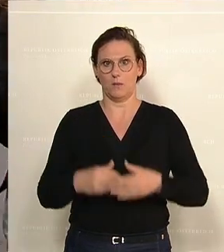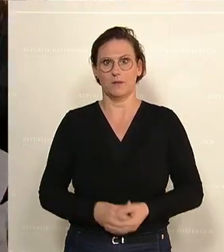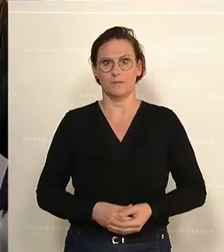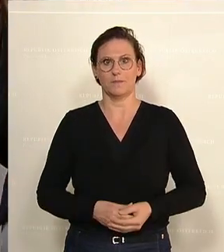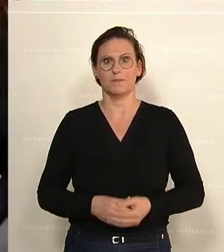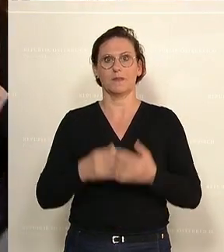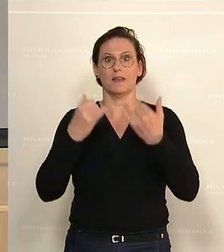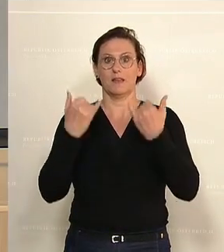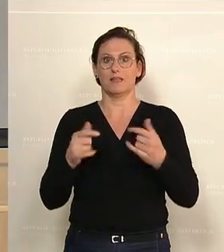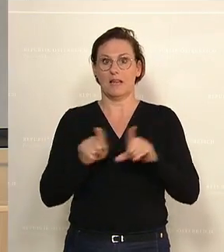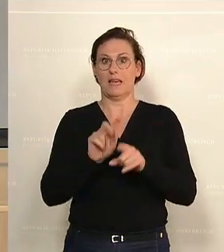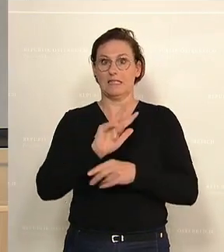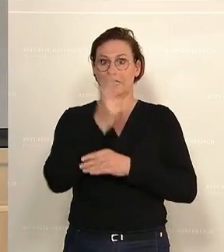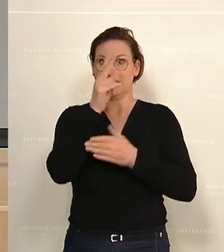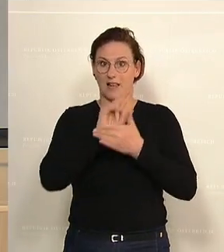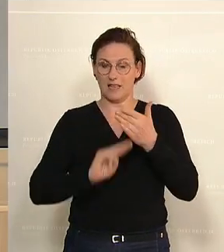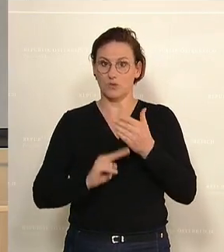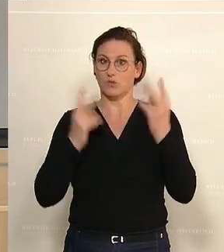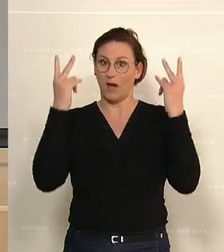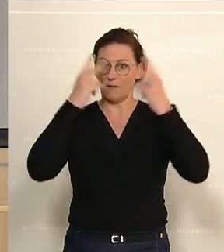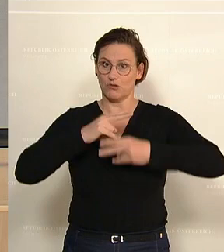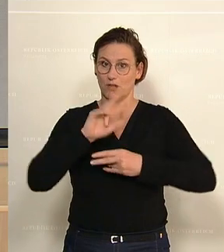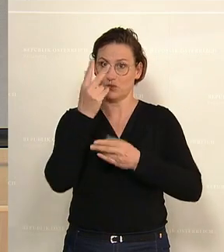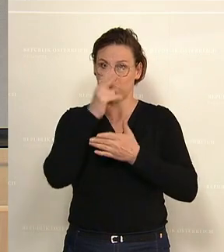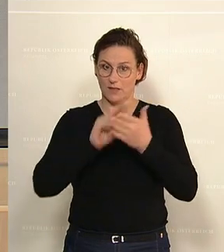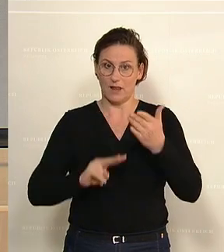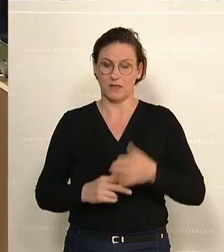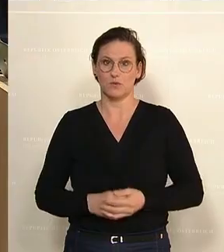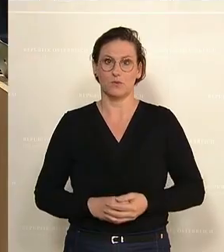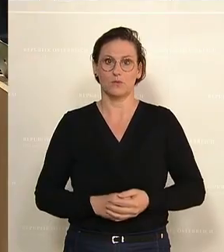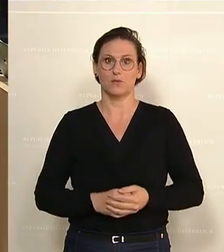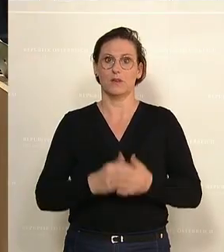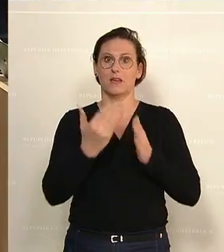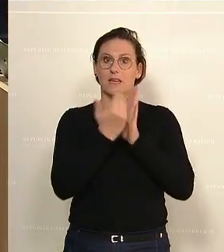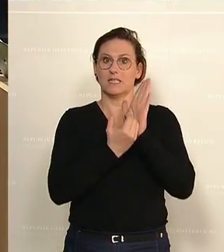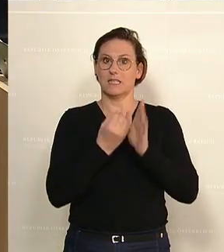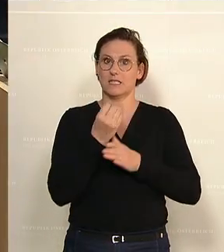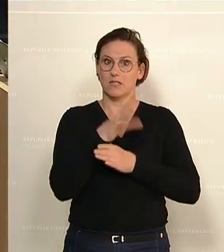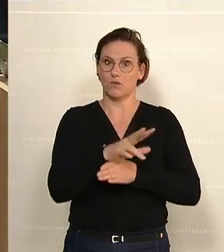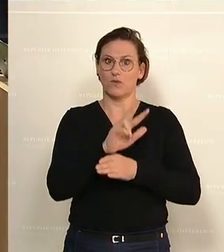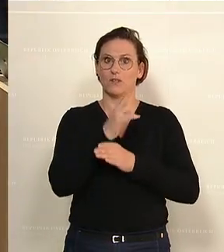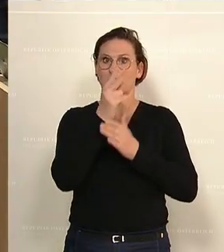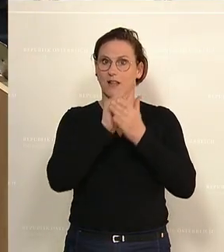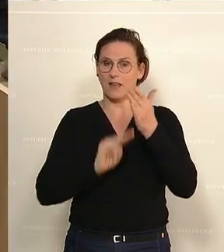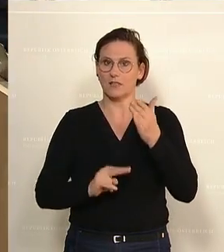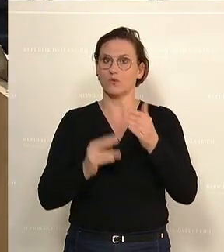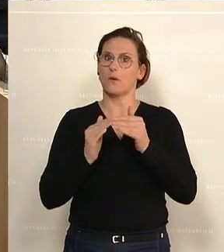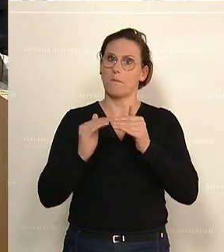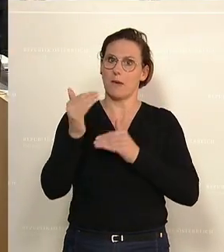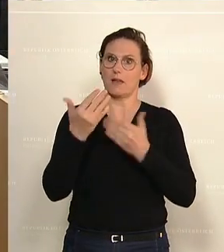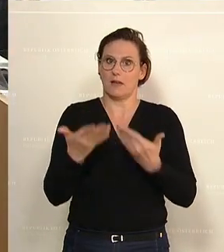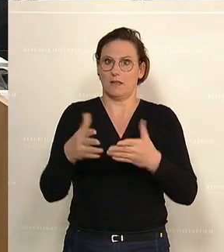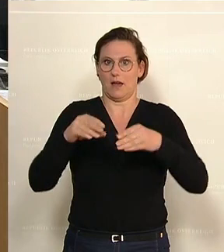Damit kommen wir gleich zur dritten Lesung. Zustimmung in dritter Lesung. Der Gesetzentwurf ist in dritter Lesung mit Mehrheit